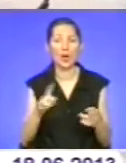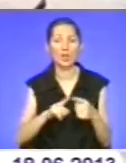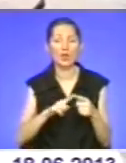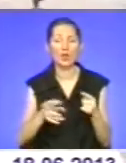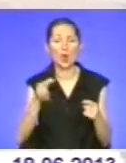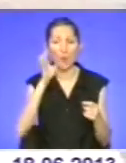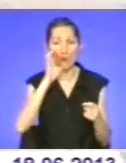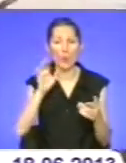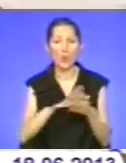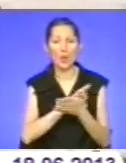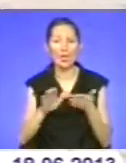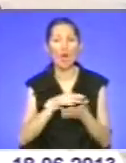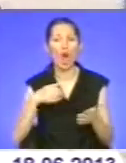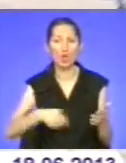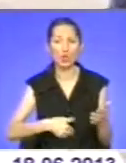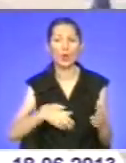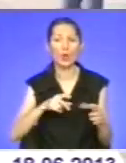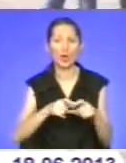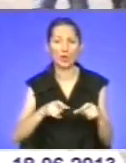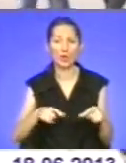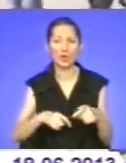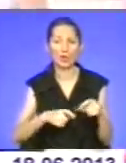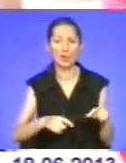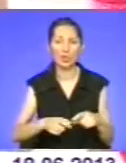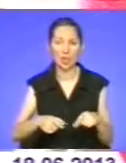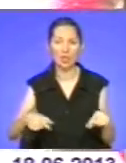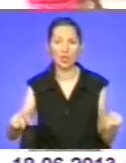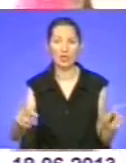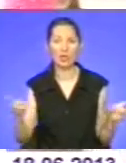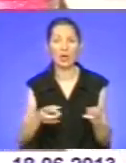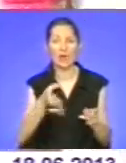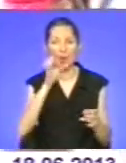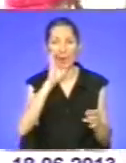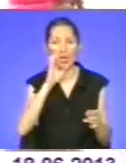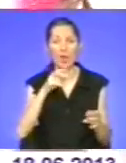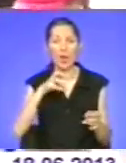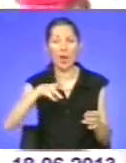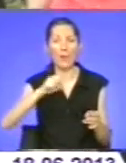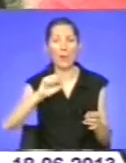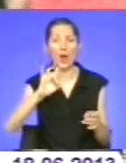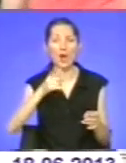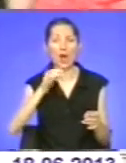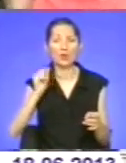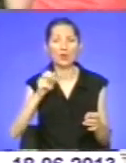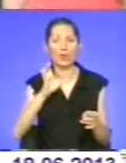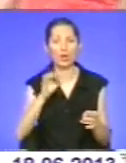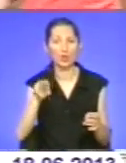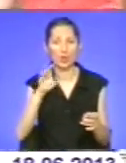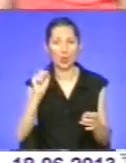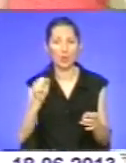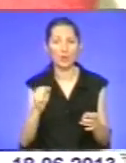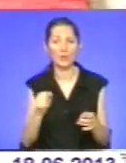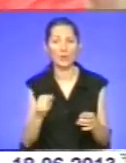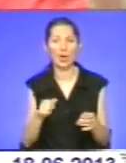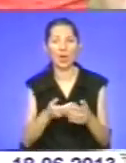використовують переважну воду або 1-2% розчин соди. Пам'ятаємо, запобігти захворювання значно легше, ніж його лікувати.